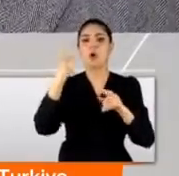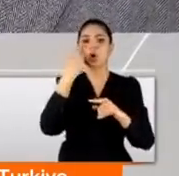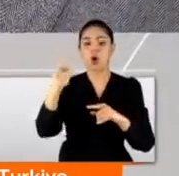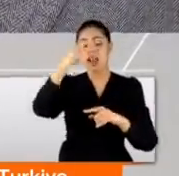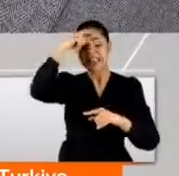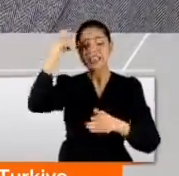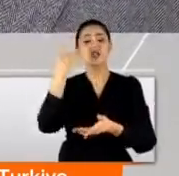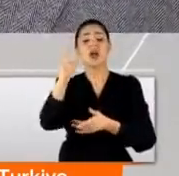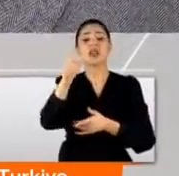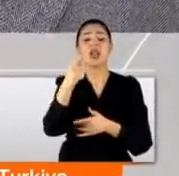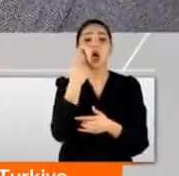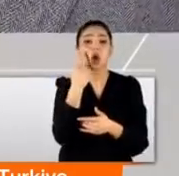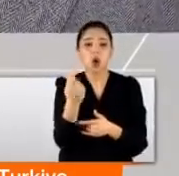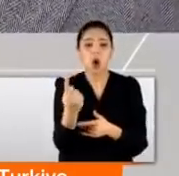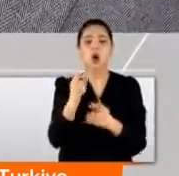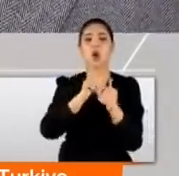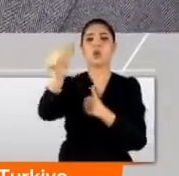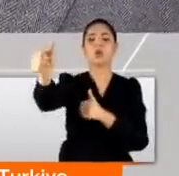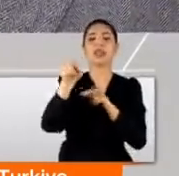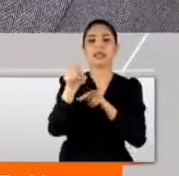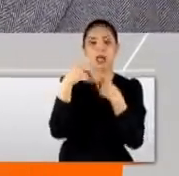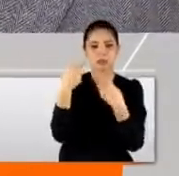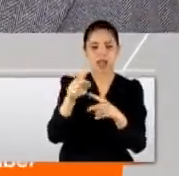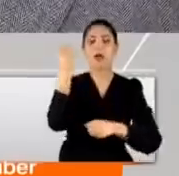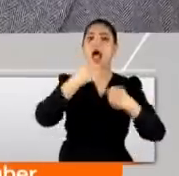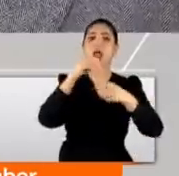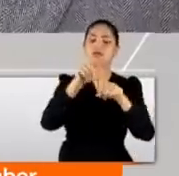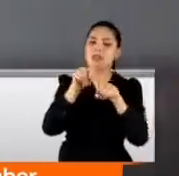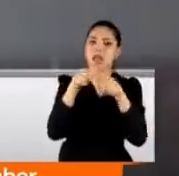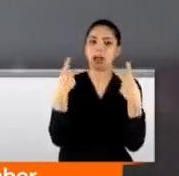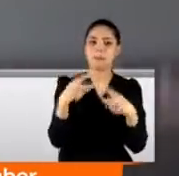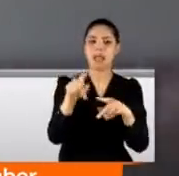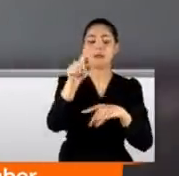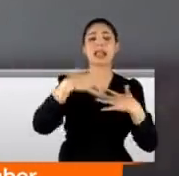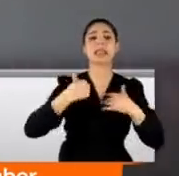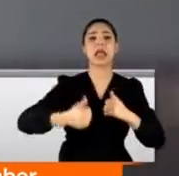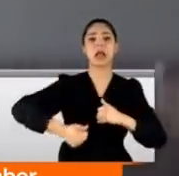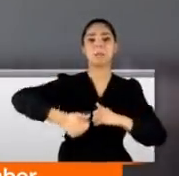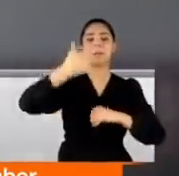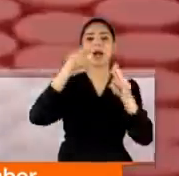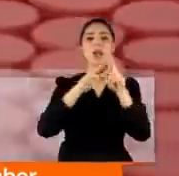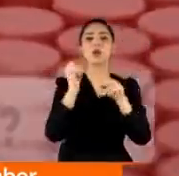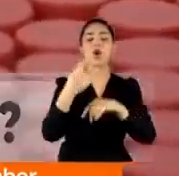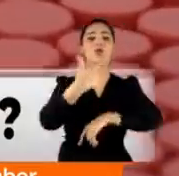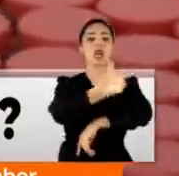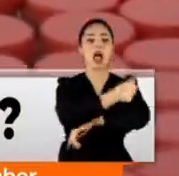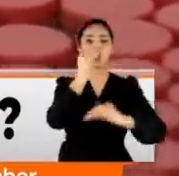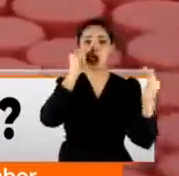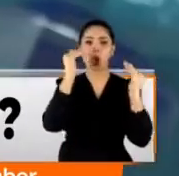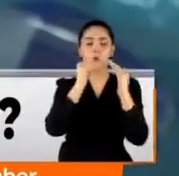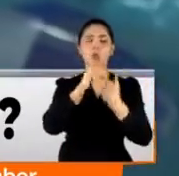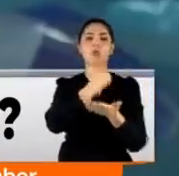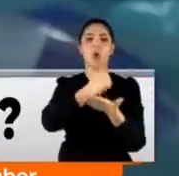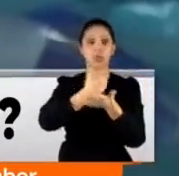sıcaklık değerini hem uzaktan takip edebiliyoruz hem de araç içinde takip edebiliyoruz. Sağlık Bakanlığı koronavirüs aşılarına uygundur